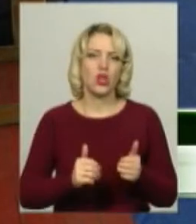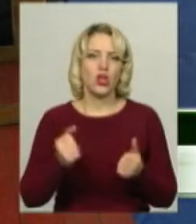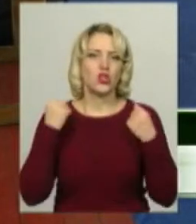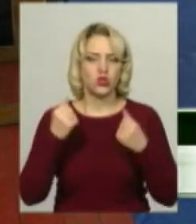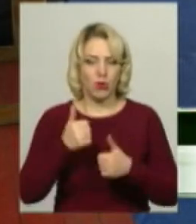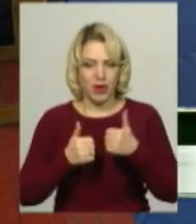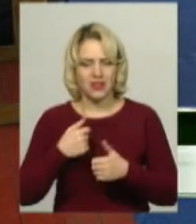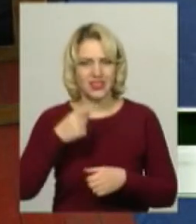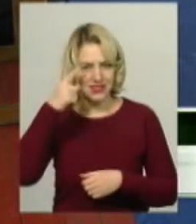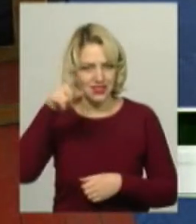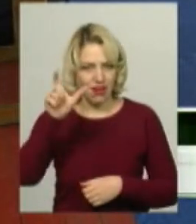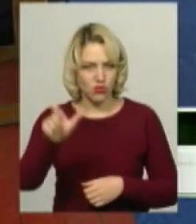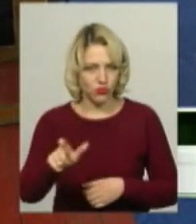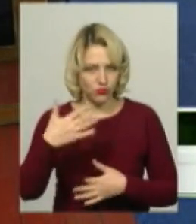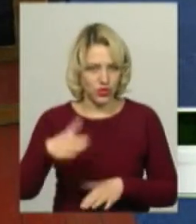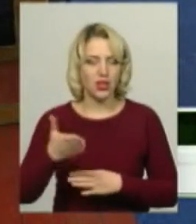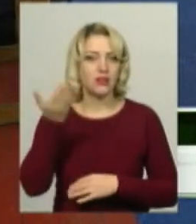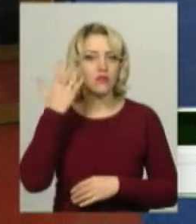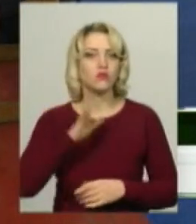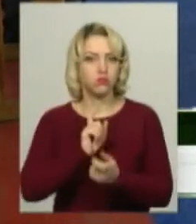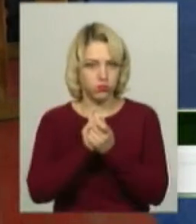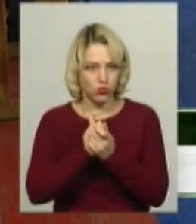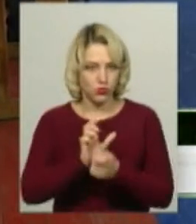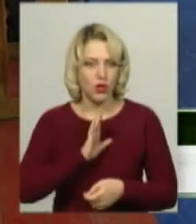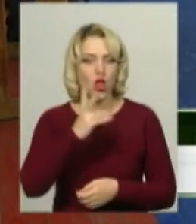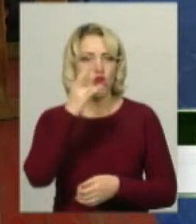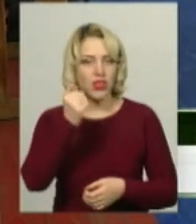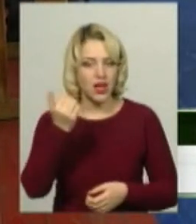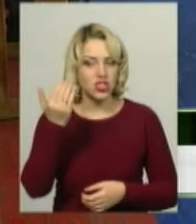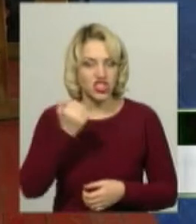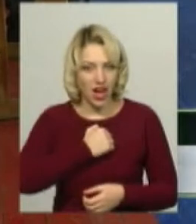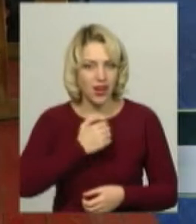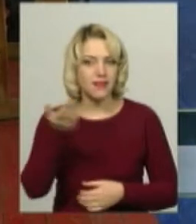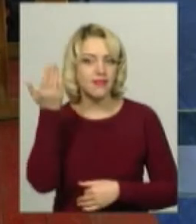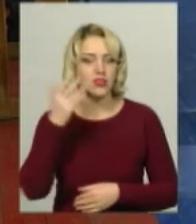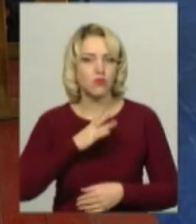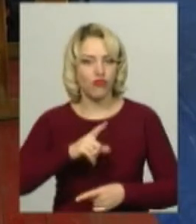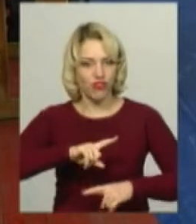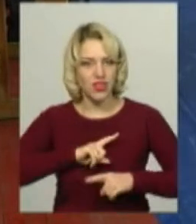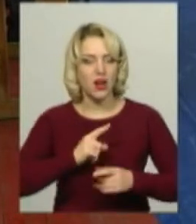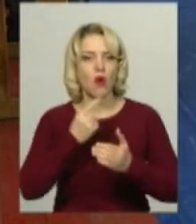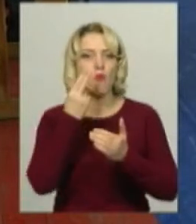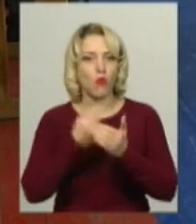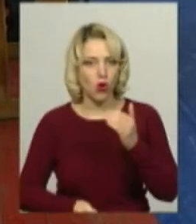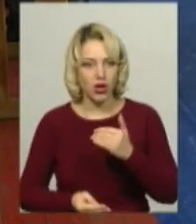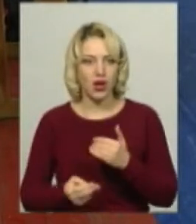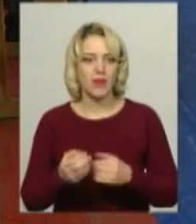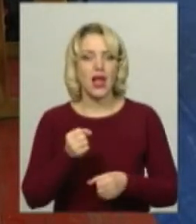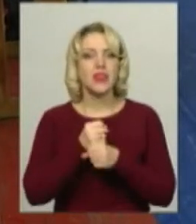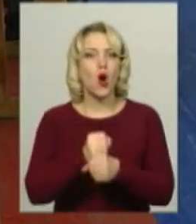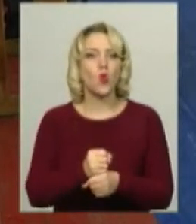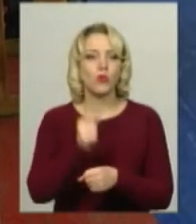одного знаю, я з ним вже боровся, але я, на жаль, програв йому у фіналі на клубці